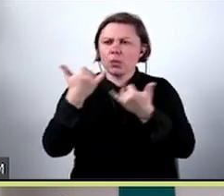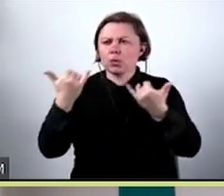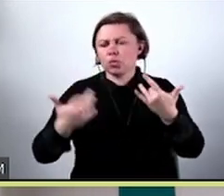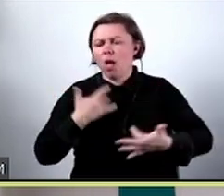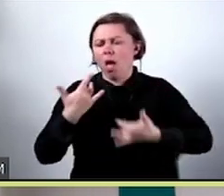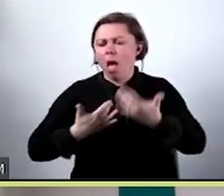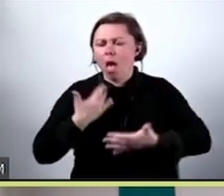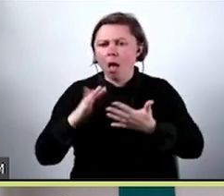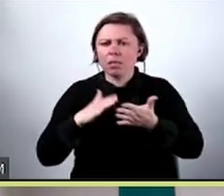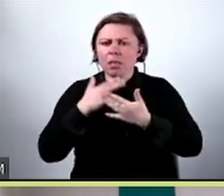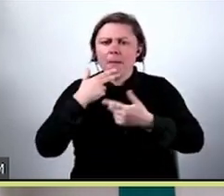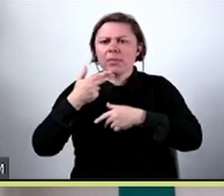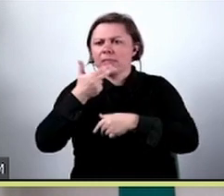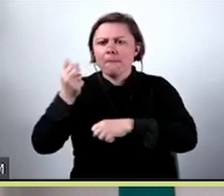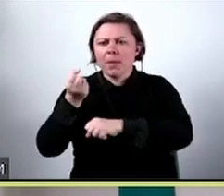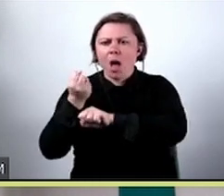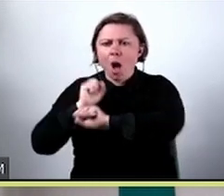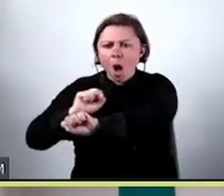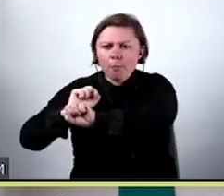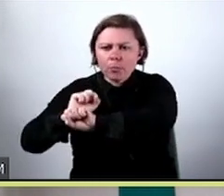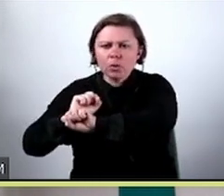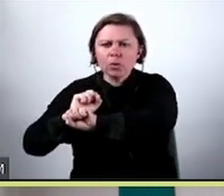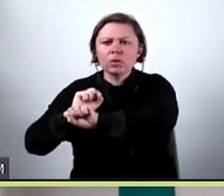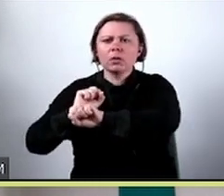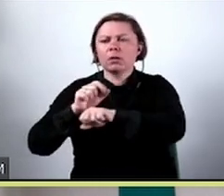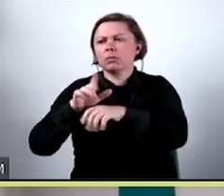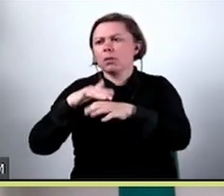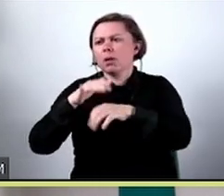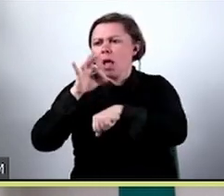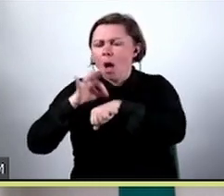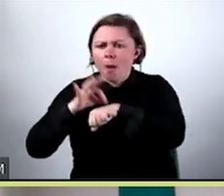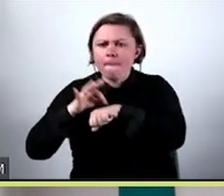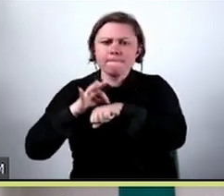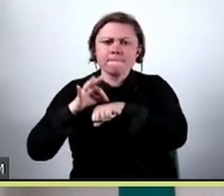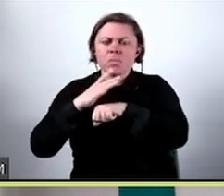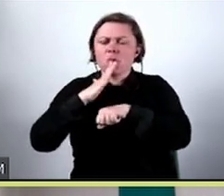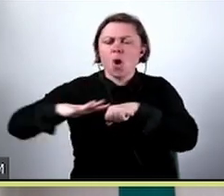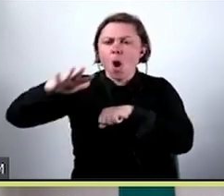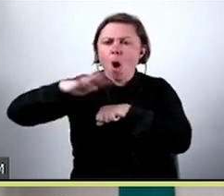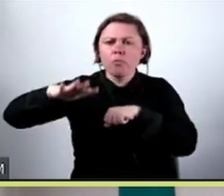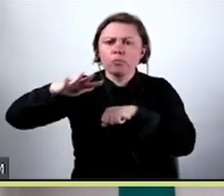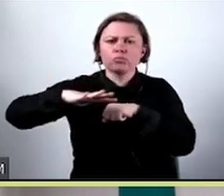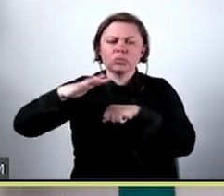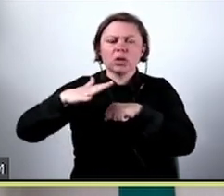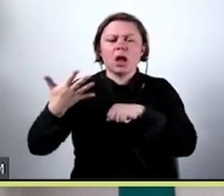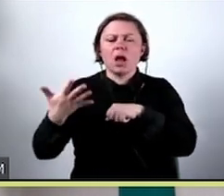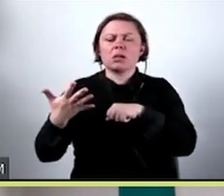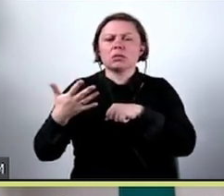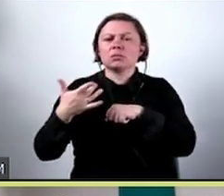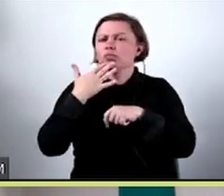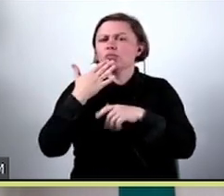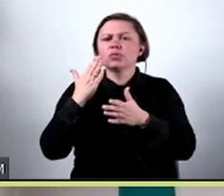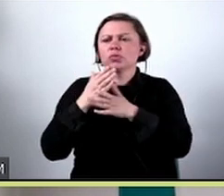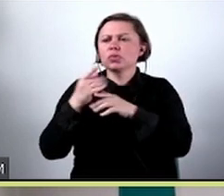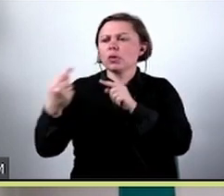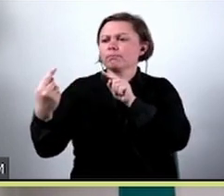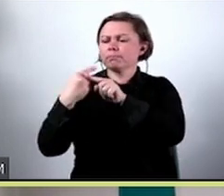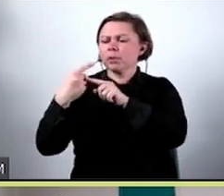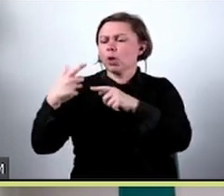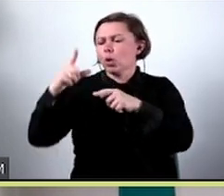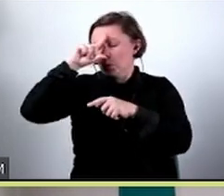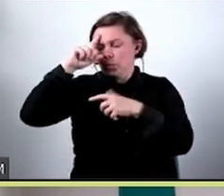kontekście na przykład obronności, medycyny i tak dalej, w takich obszarach, które dotykają bezpośrednio ludzkiego życia.